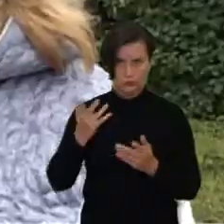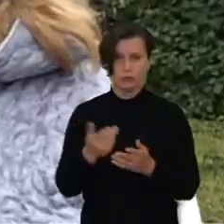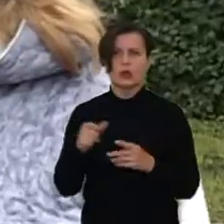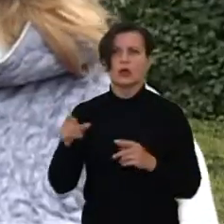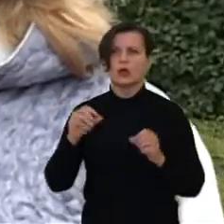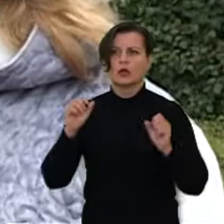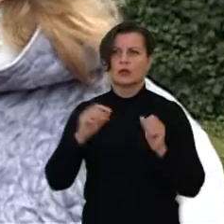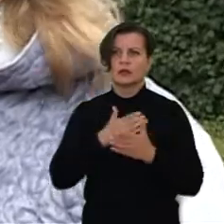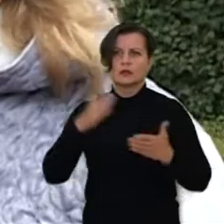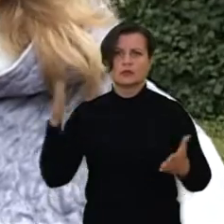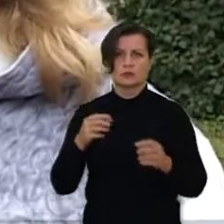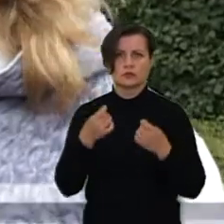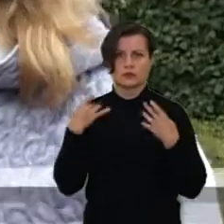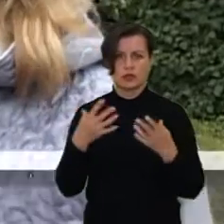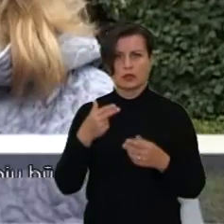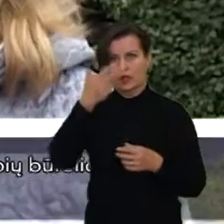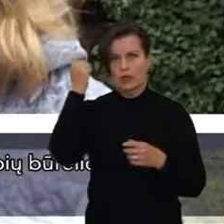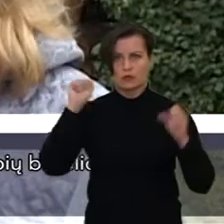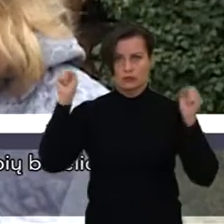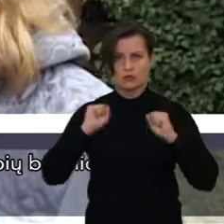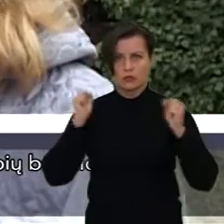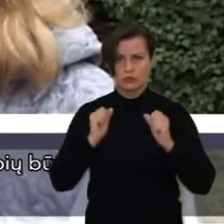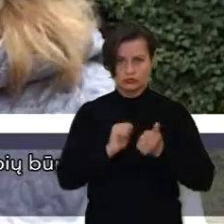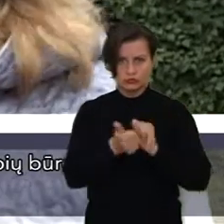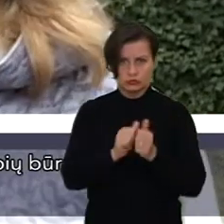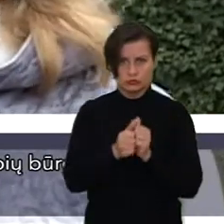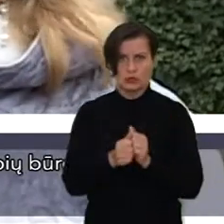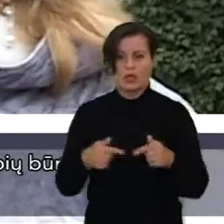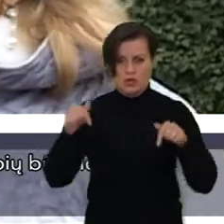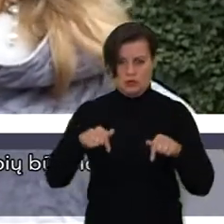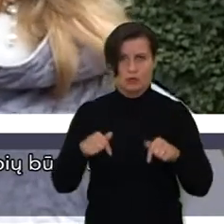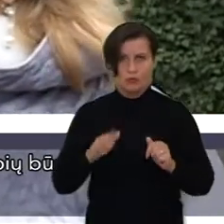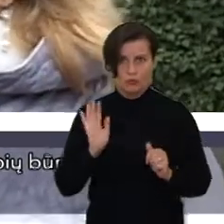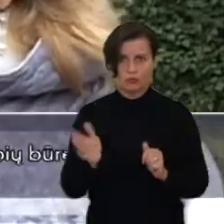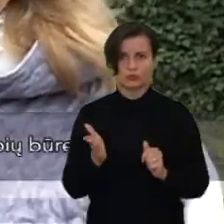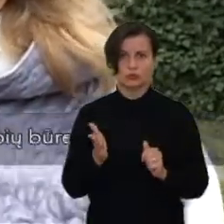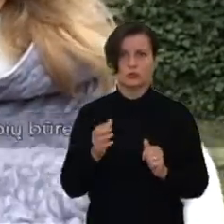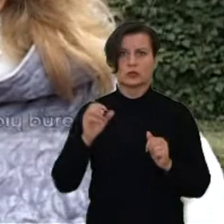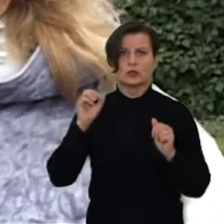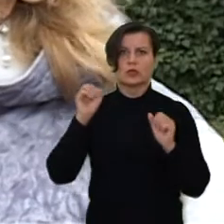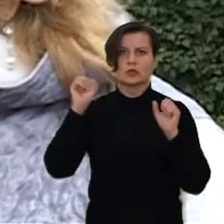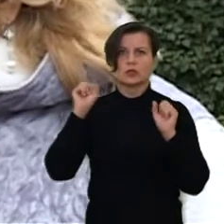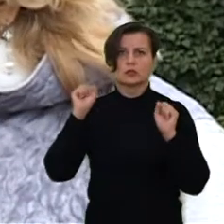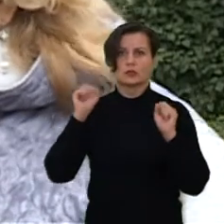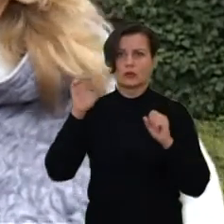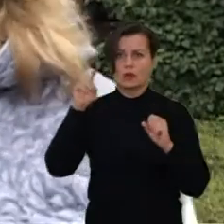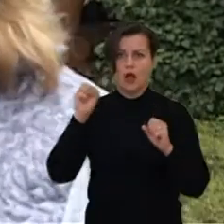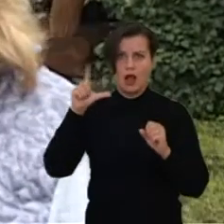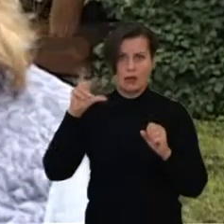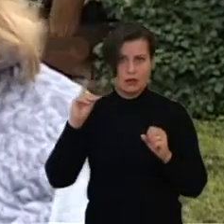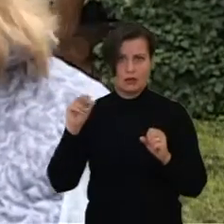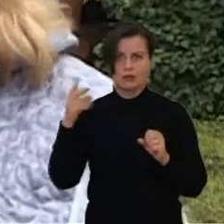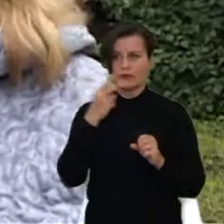sporto žaidynės Lietuvos, jos organizuojamo sporto halį ir dabar vat vyks 21 diena